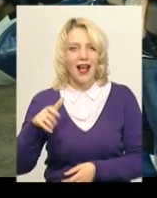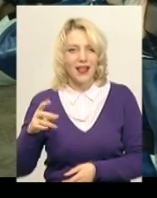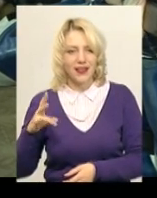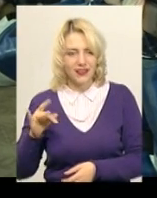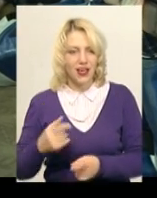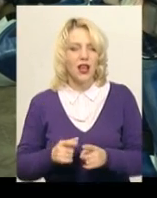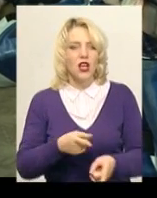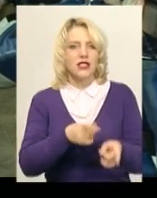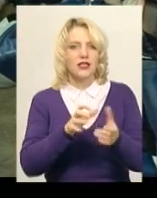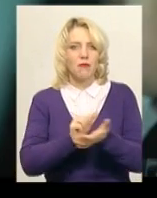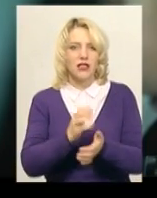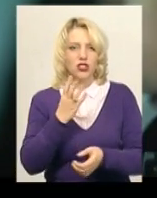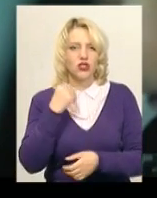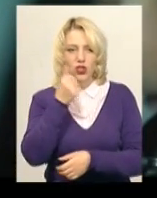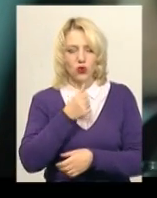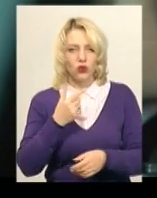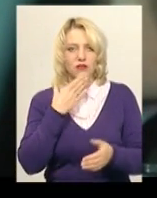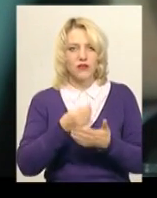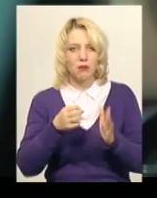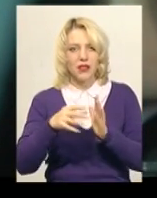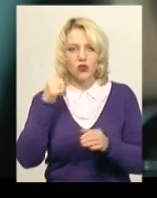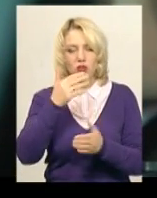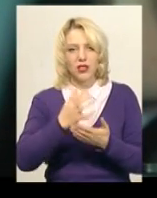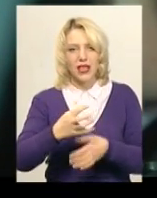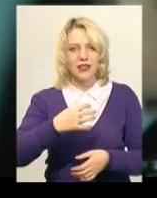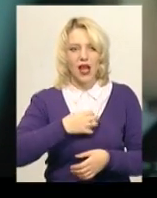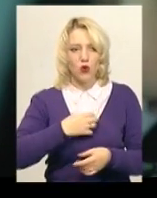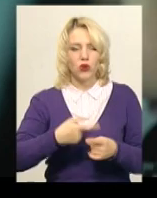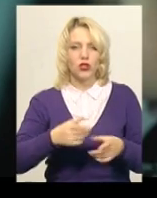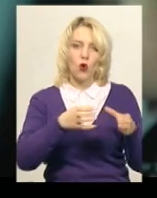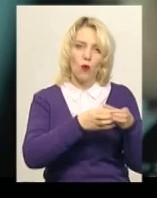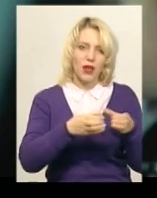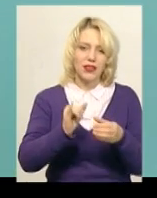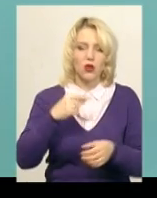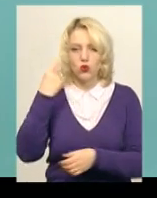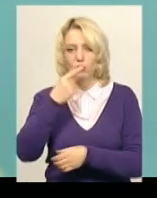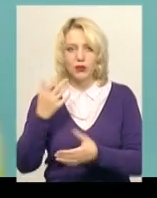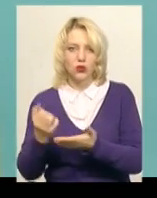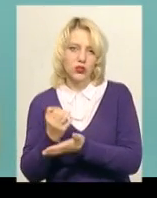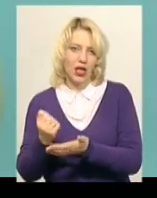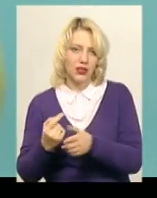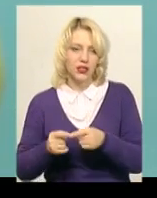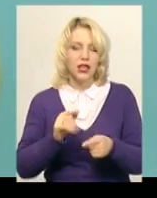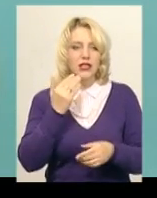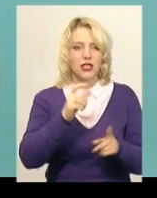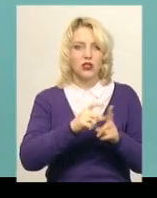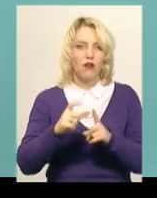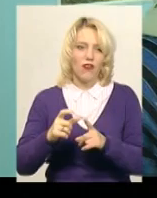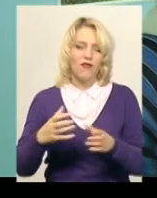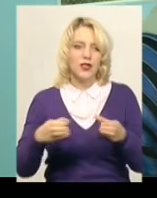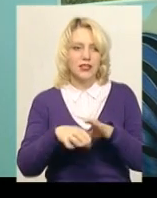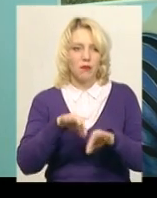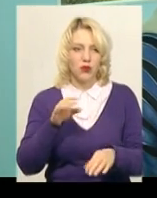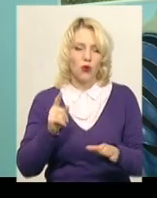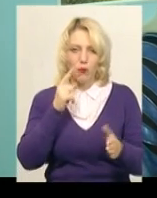кульовою стрільбою займається 4 роки. У своїй 15 має нагороди у командних та особистих досягненнях. За її словами, у склад збірної потрапила вперше.